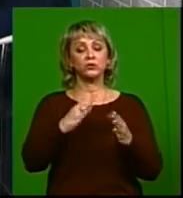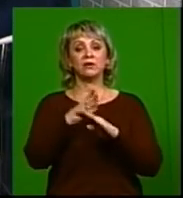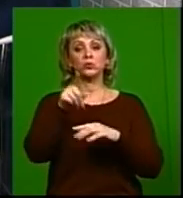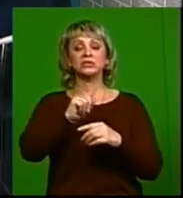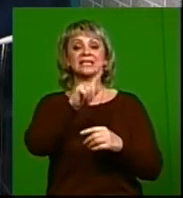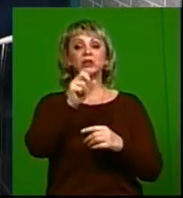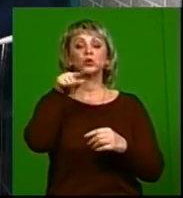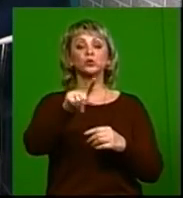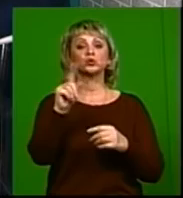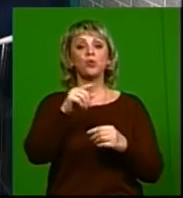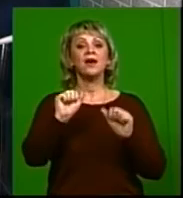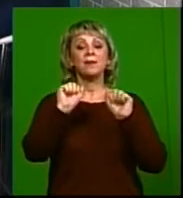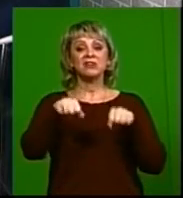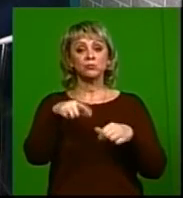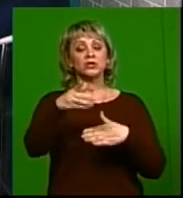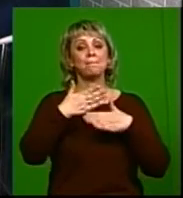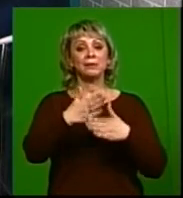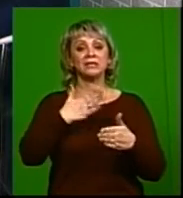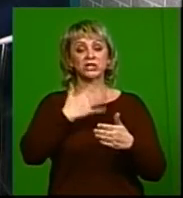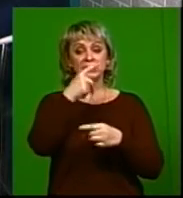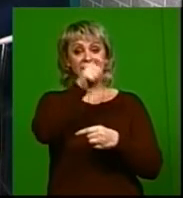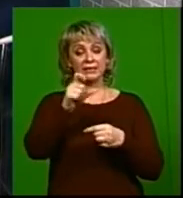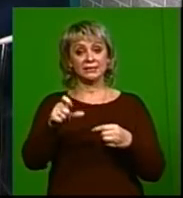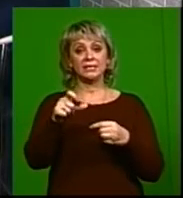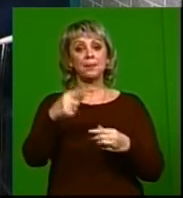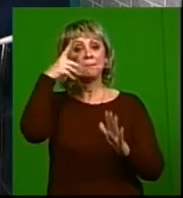то, что, возможно, помогли нашим телезрителям